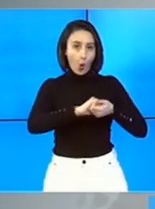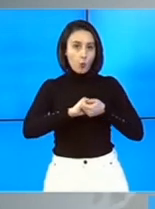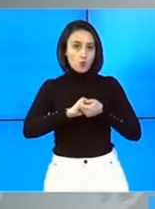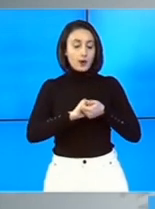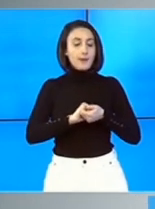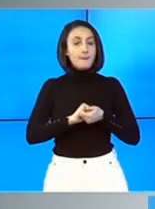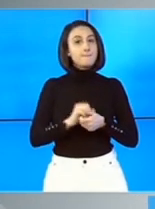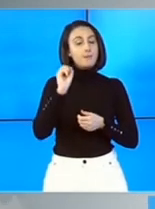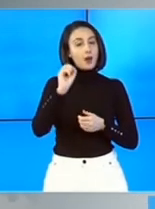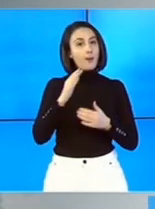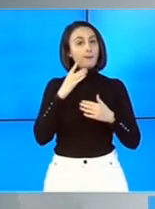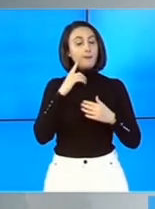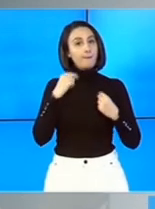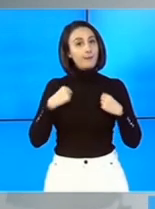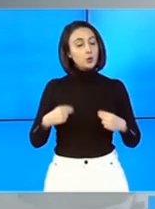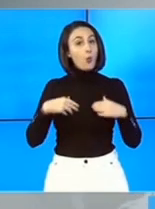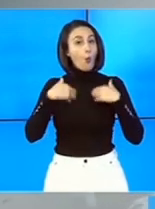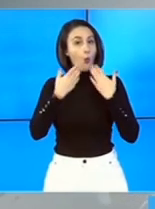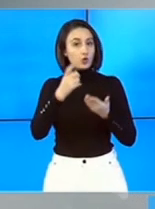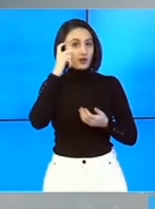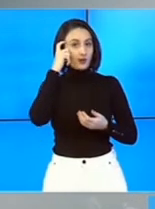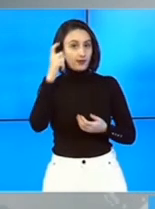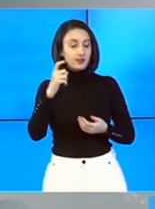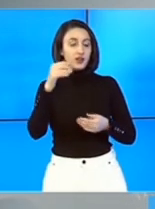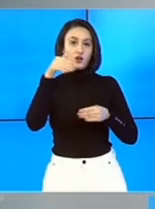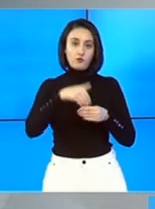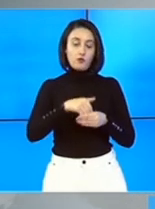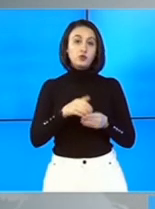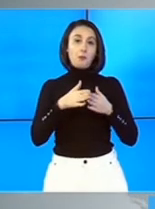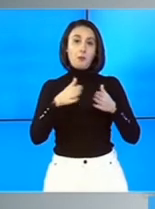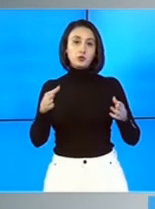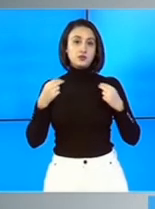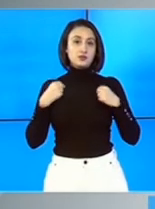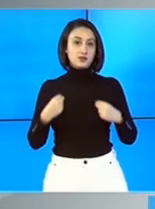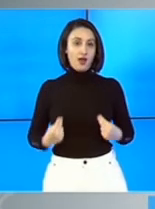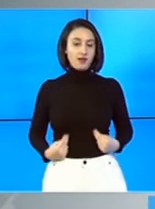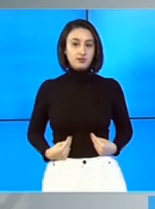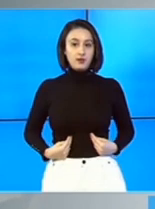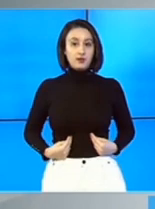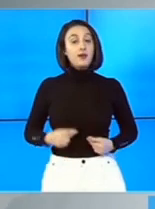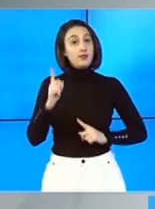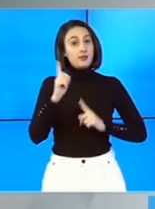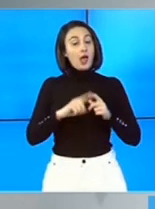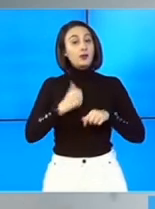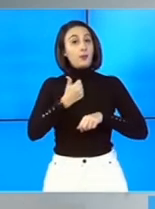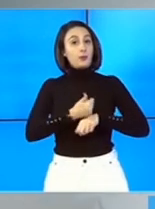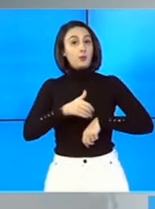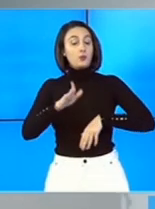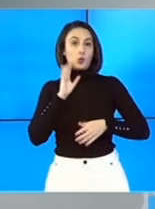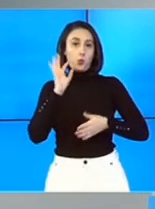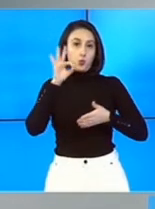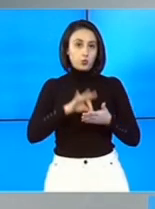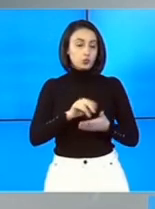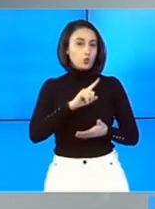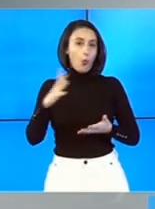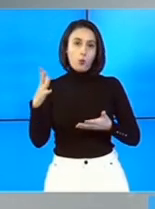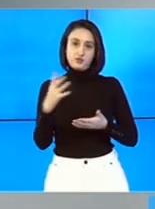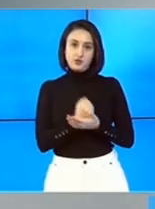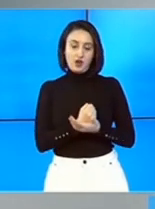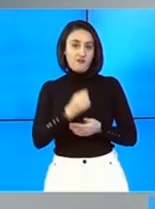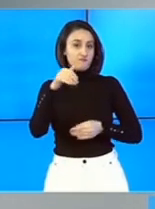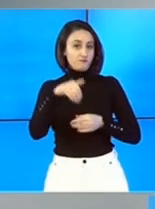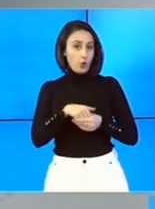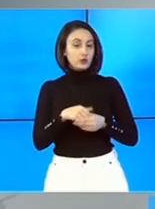acordă încredere guvernului cu votul majorității deputaților și senatorilor. Dacă premierul desemnat nu obține voturile